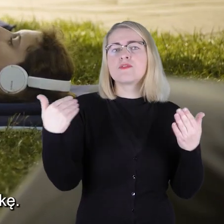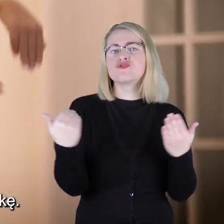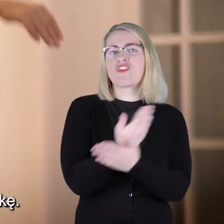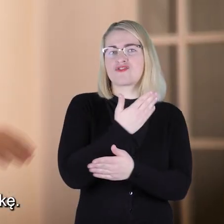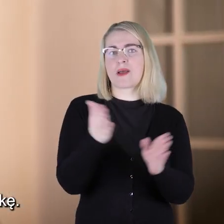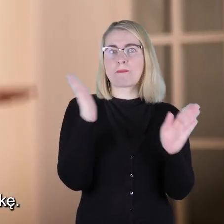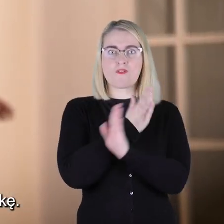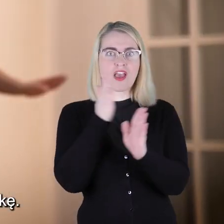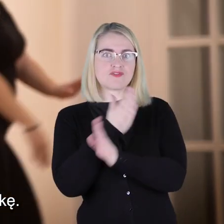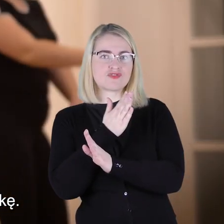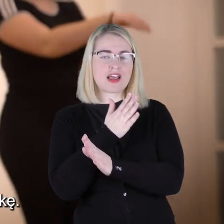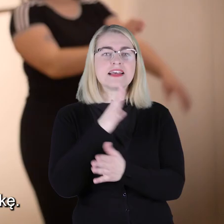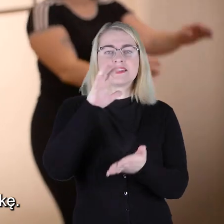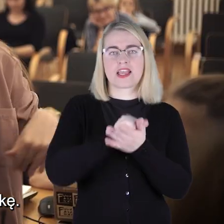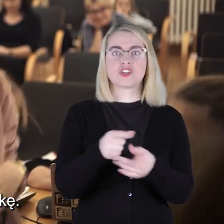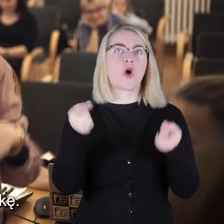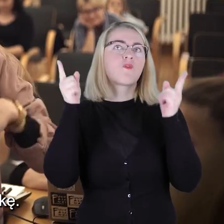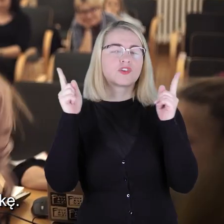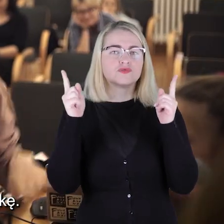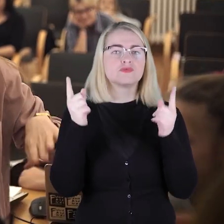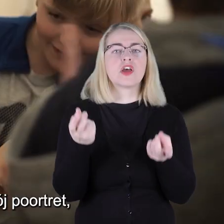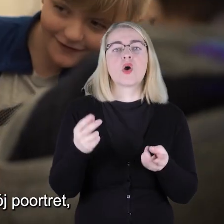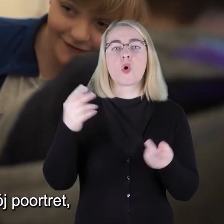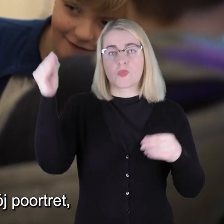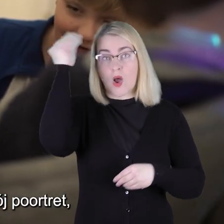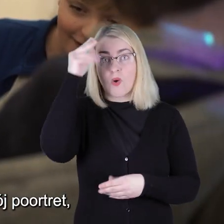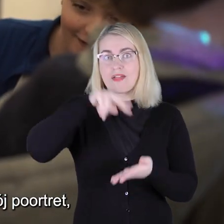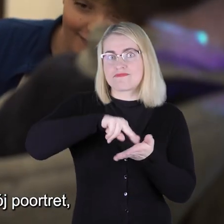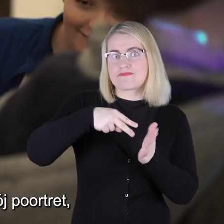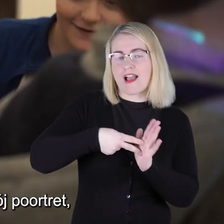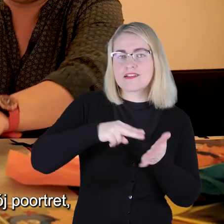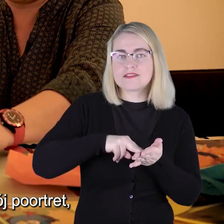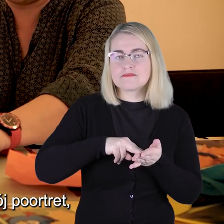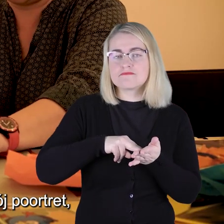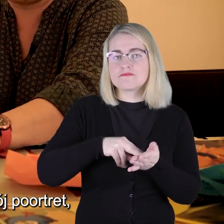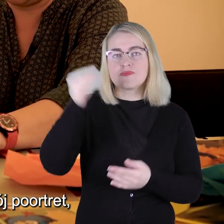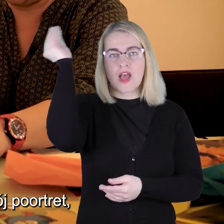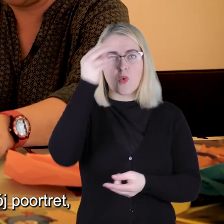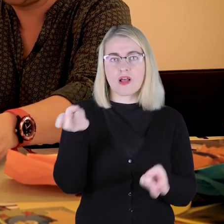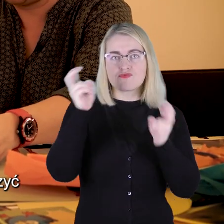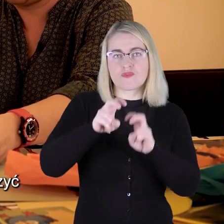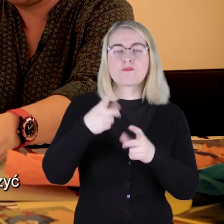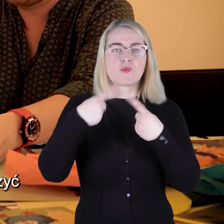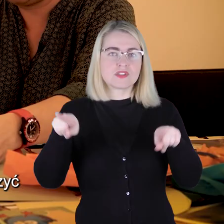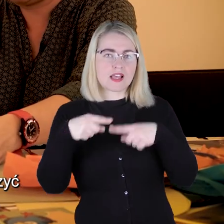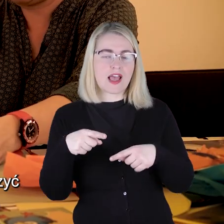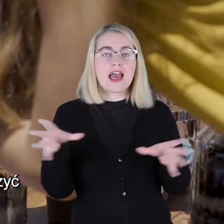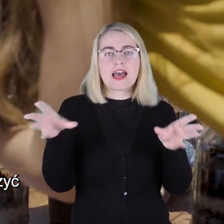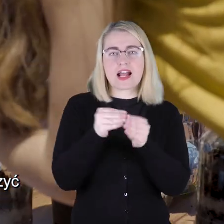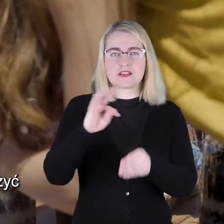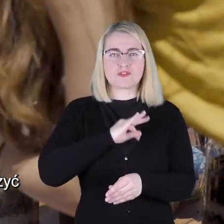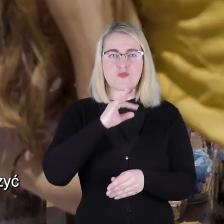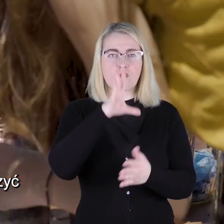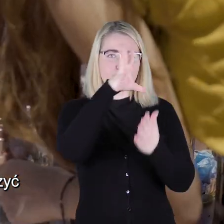Uczyliśmy się tańczyć, uczyliśmy się tworzyć muzykę. Wspólnie można było stworzyć swój portret, wspólnie można było